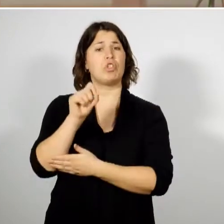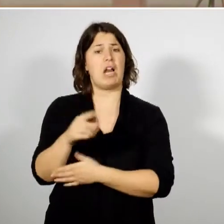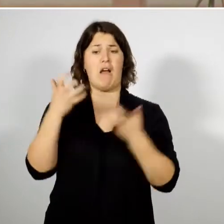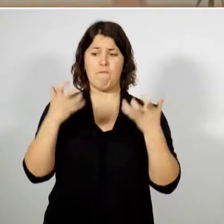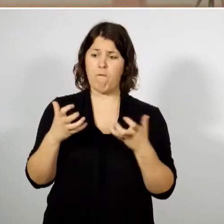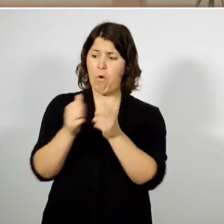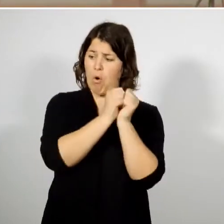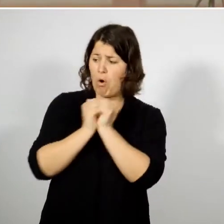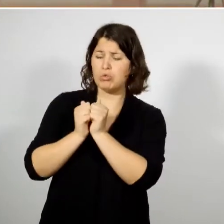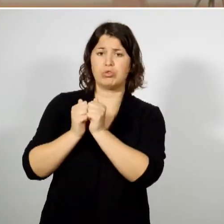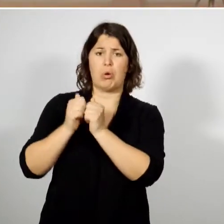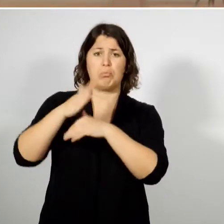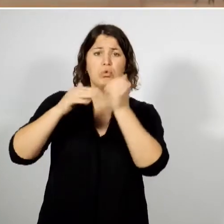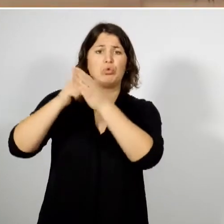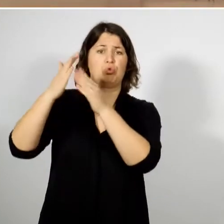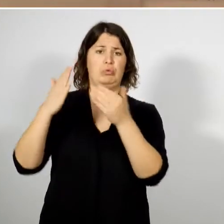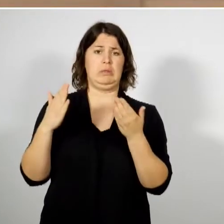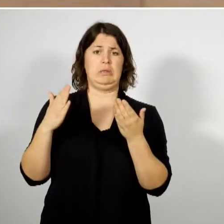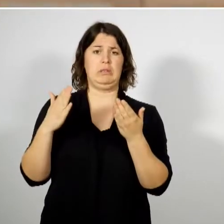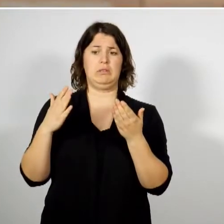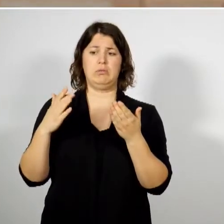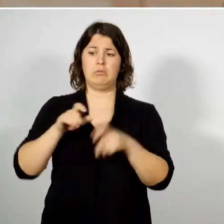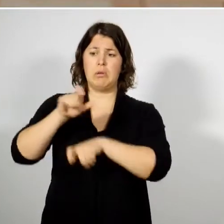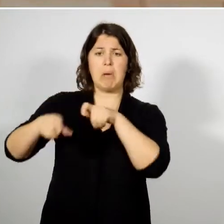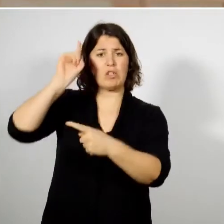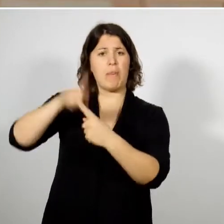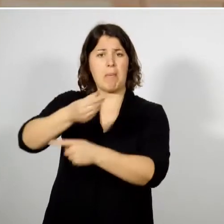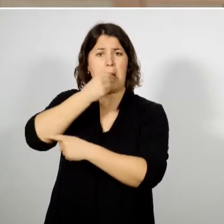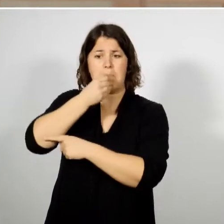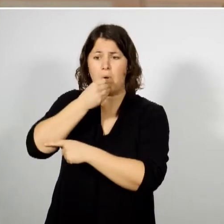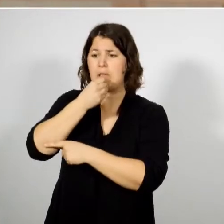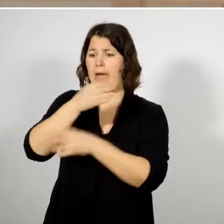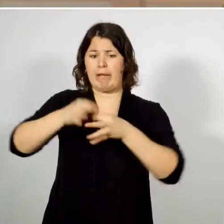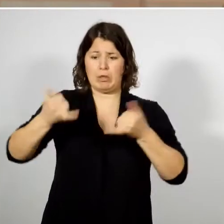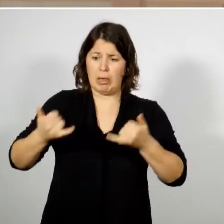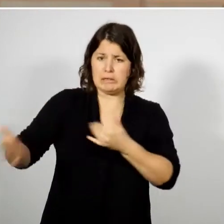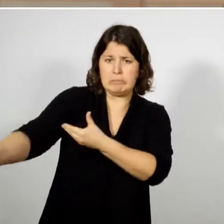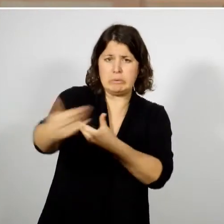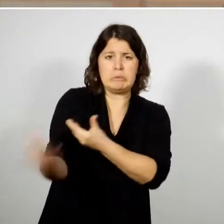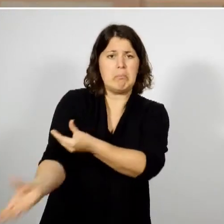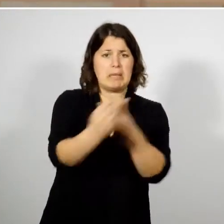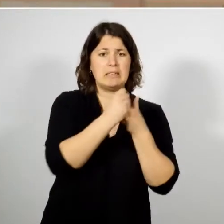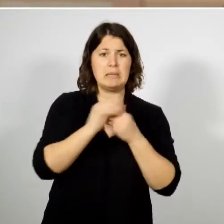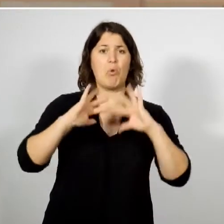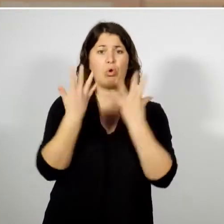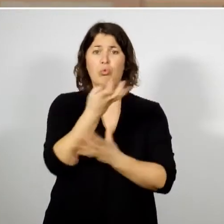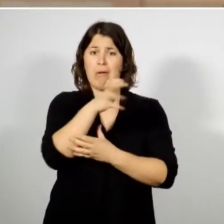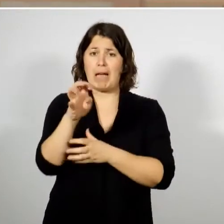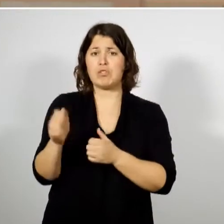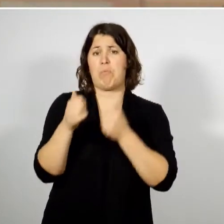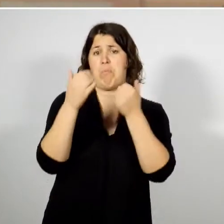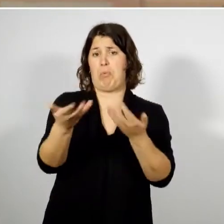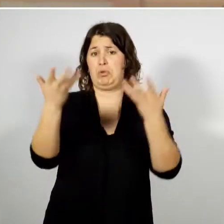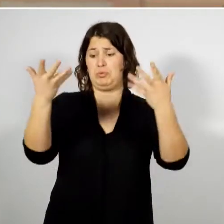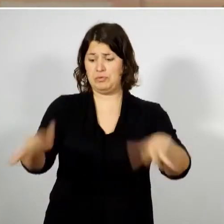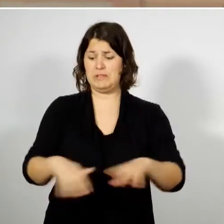-construire le plus largement possible avec tous les acteurs de la filière alimentaire du territoire. Plus de 400 propositions ont été l